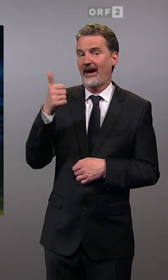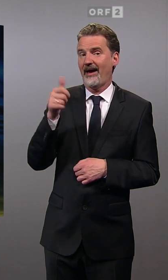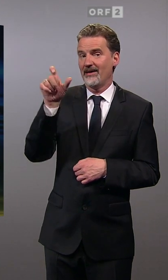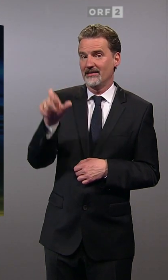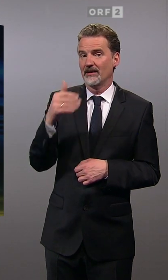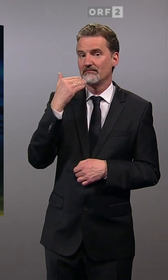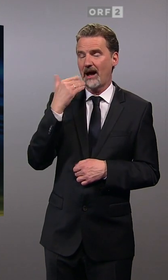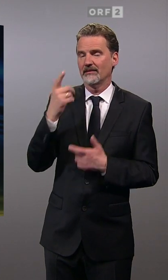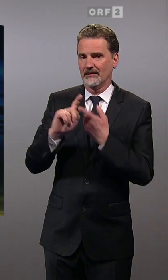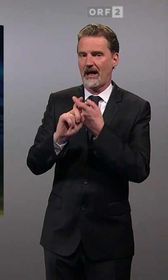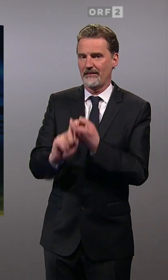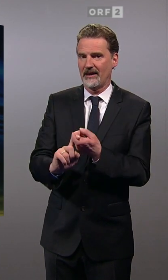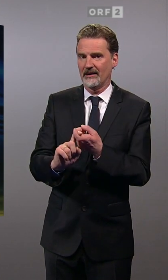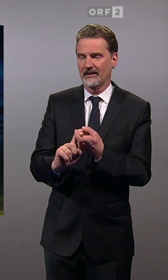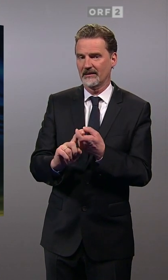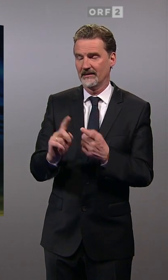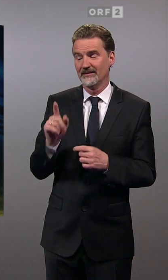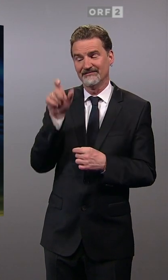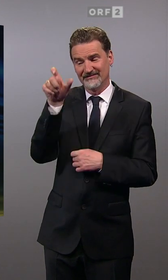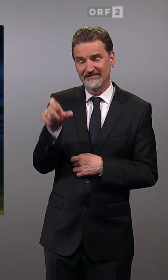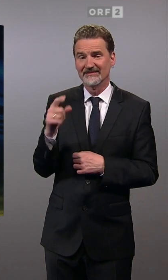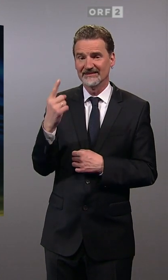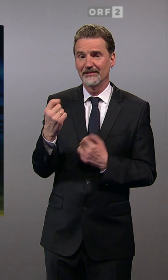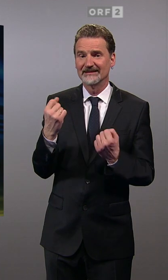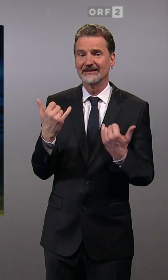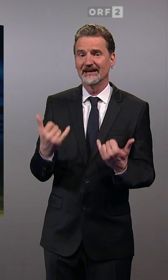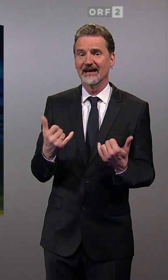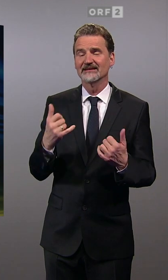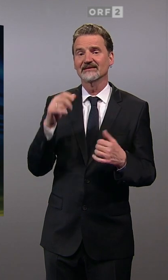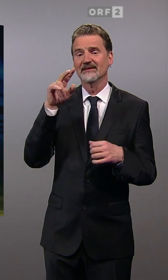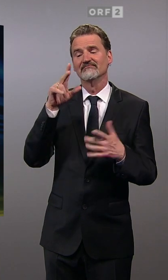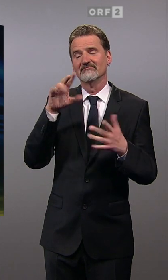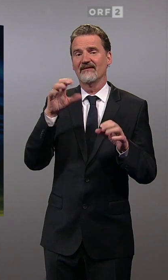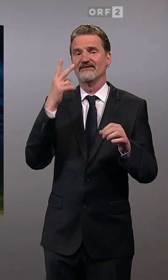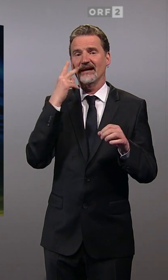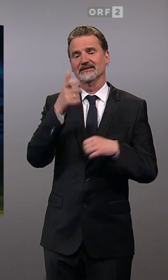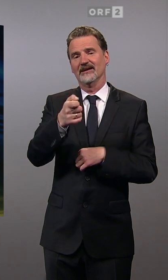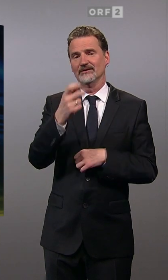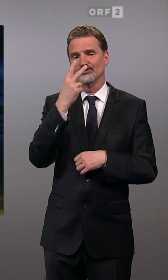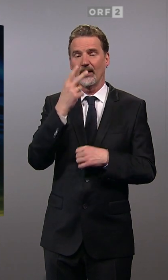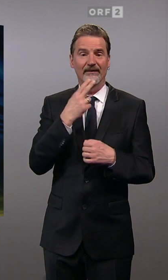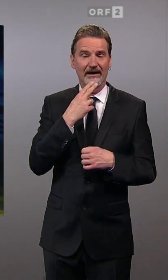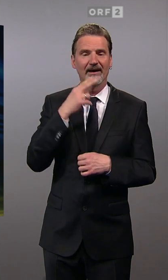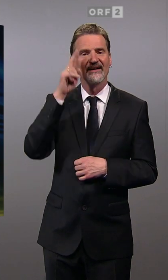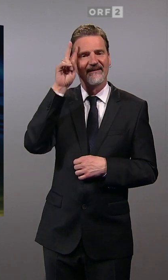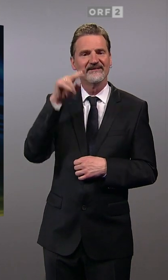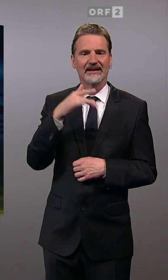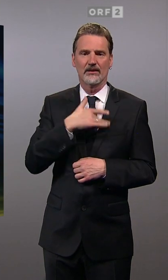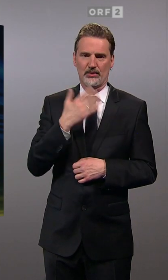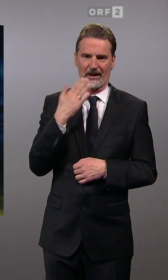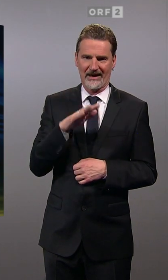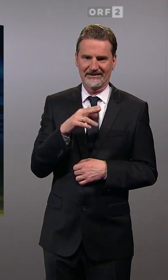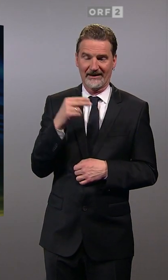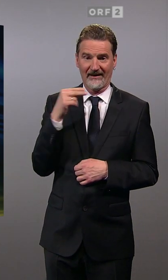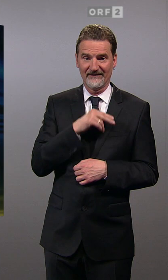möglicherweise oder ziemlich sicher vor dem Fernsehapparat sitzt, der Wiener Bürgermeister. Wenn der Bürgermeister Michael Ludwig seine schützende